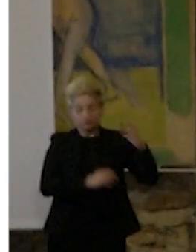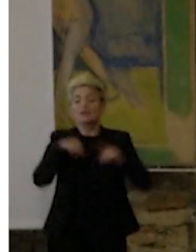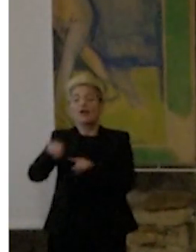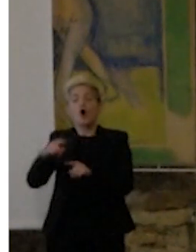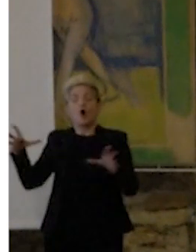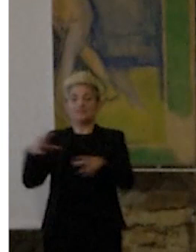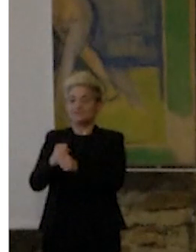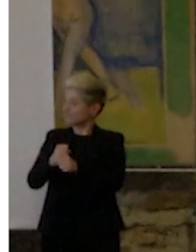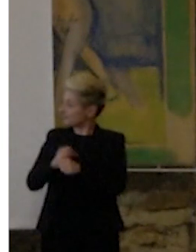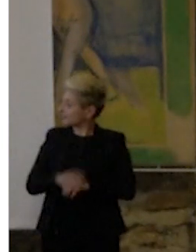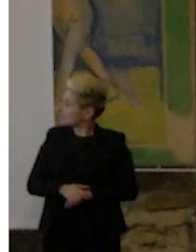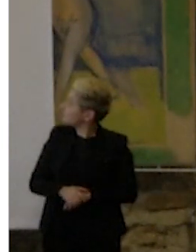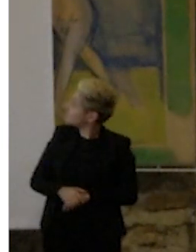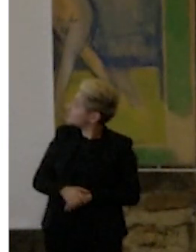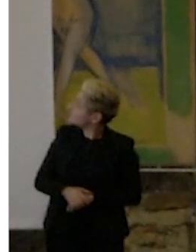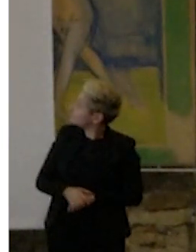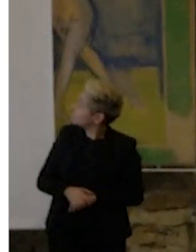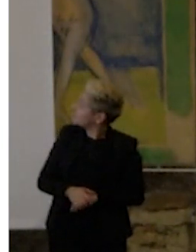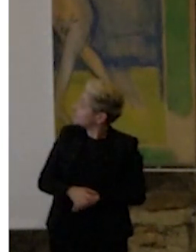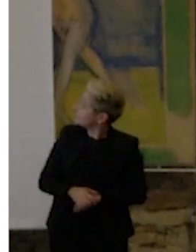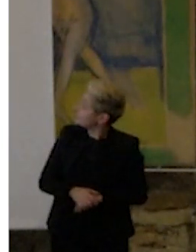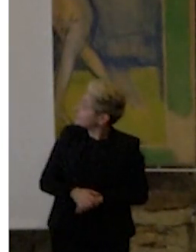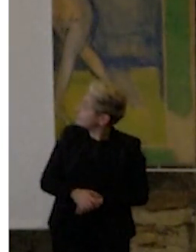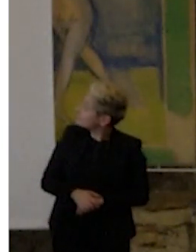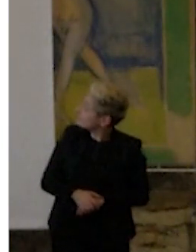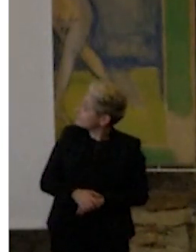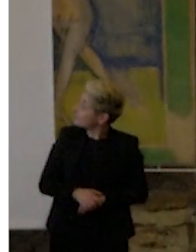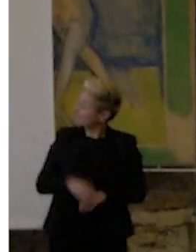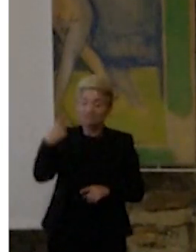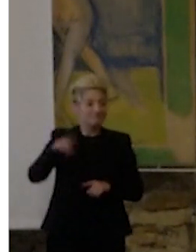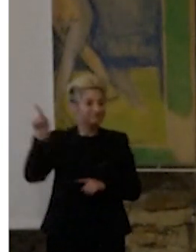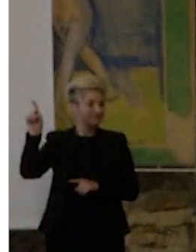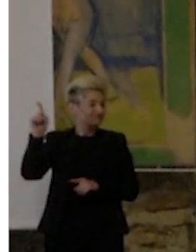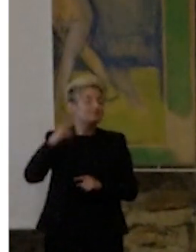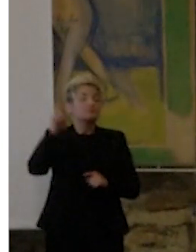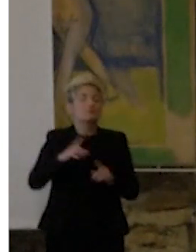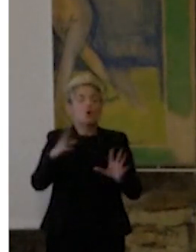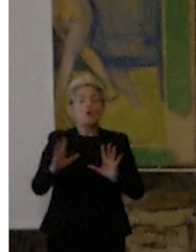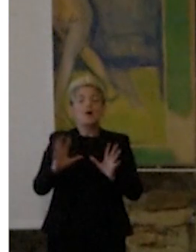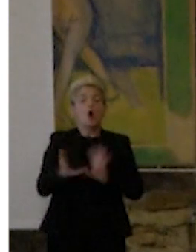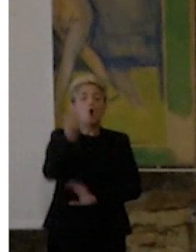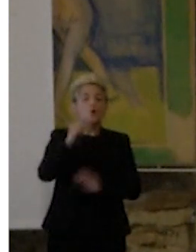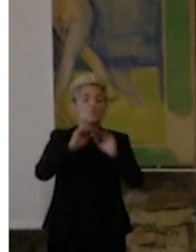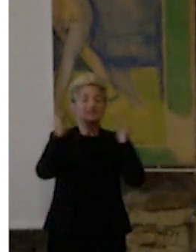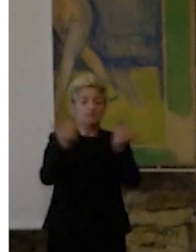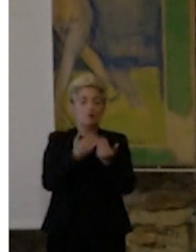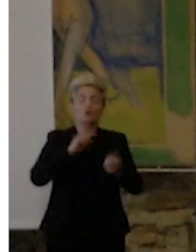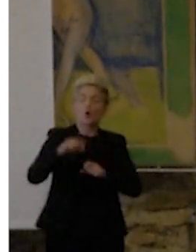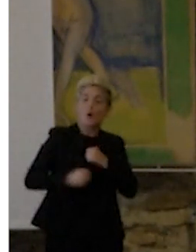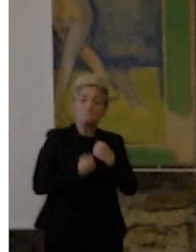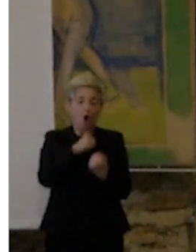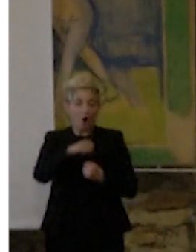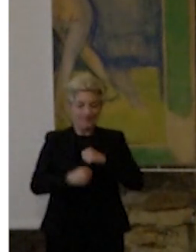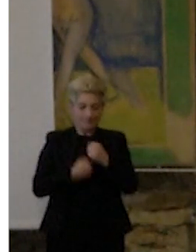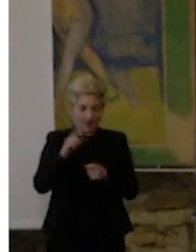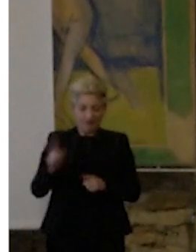conquista del mondo attraverso il movimento, questa foto qua